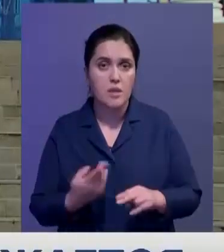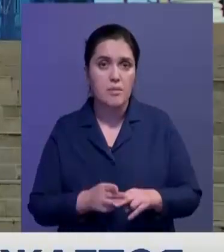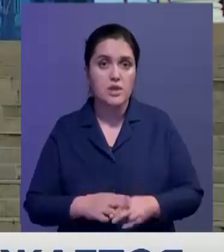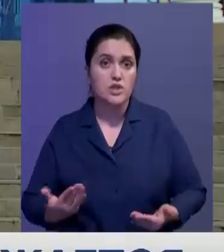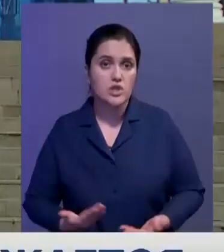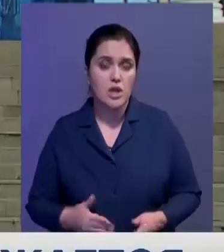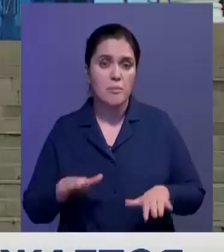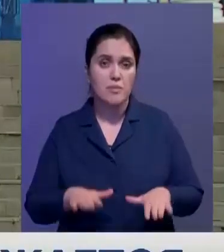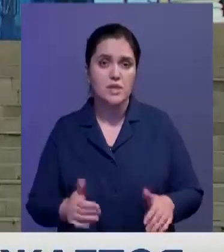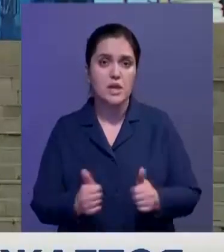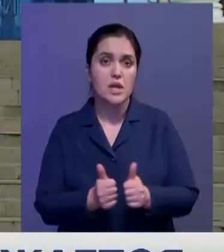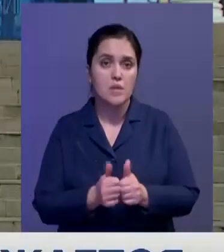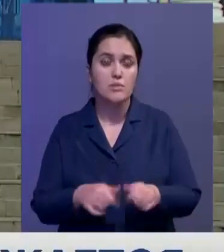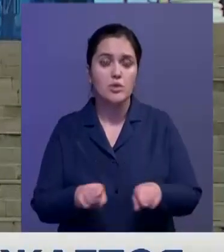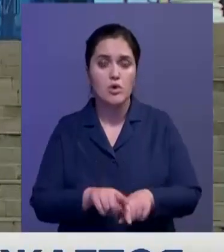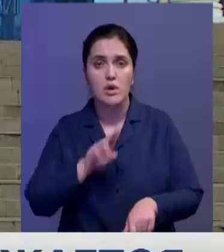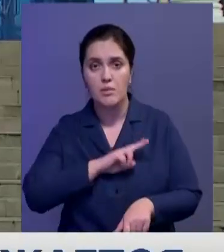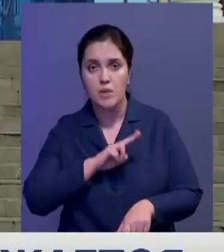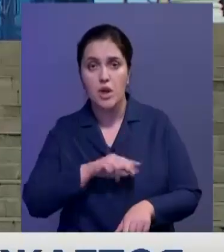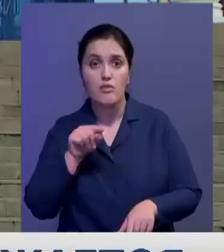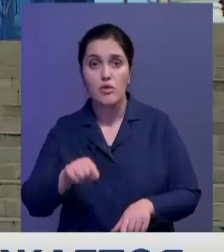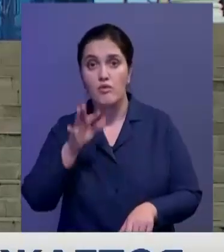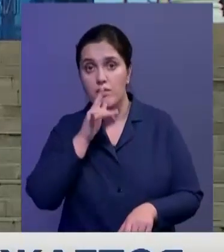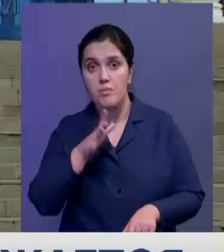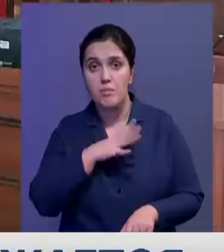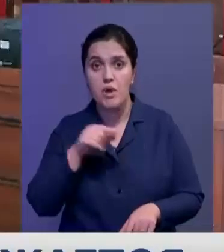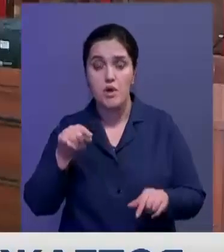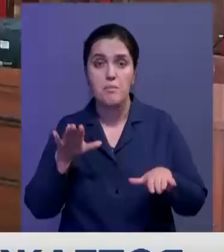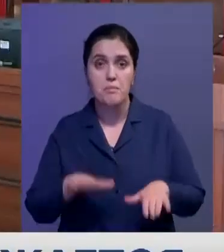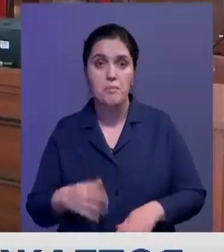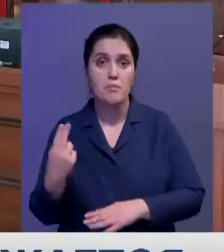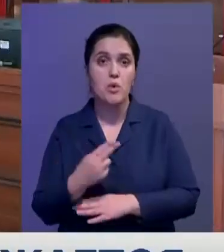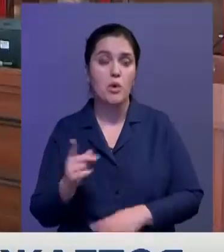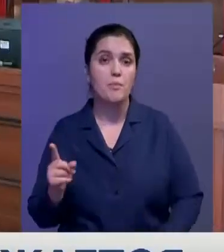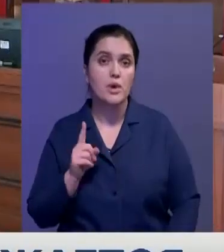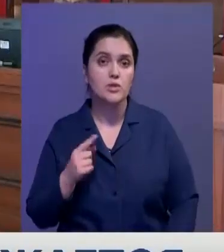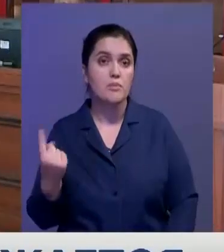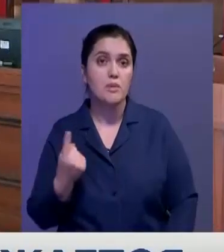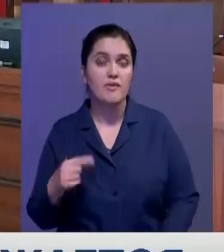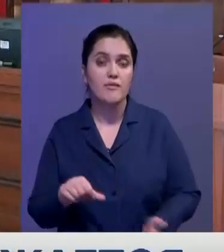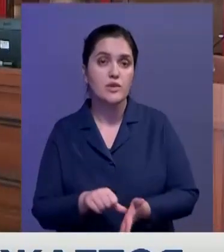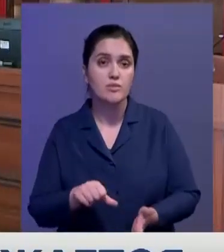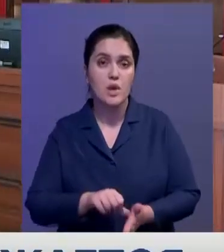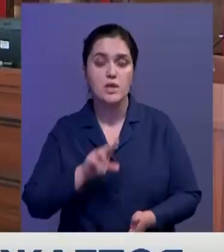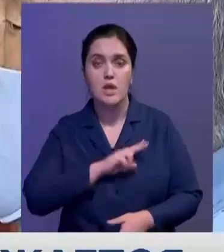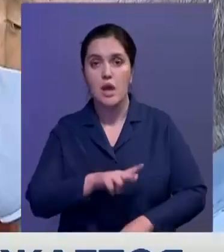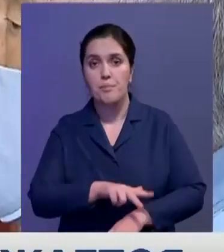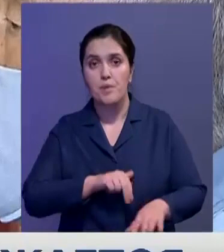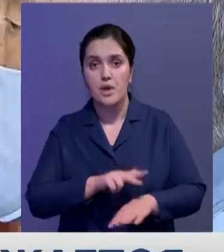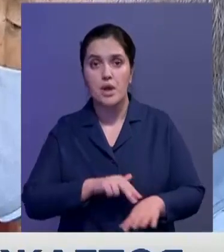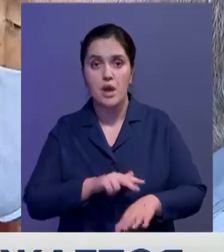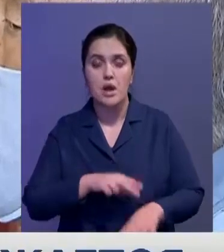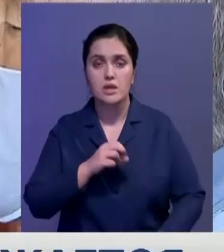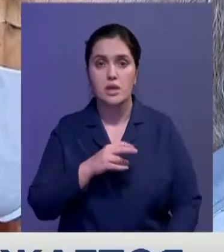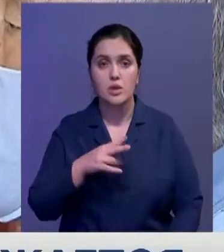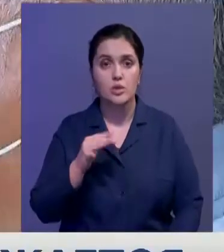местные жители и также сотрудники полиции, которые в тот момент находились на блокпосту. Первым выступил сотрудник полиции Ельнур